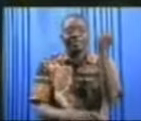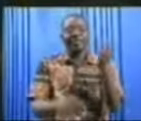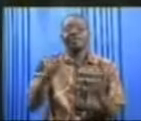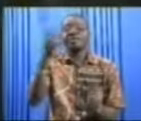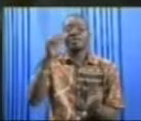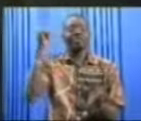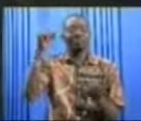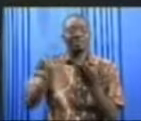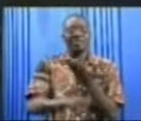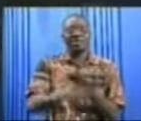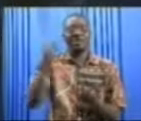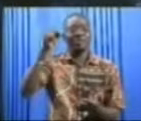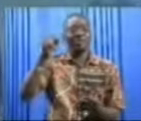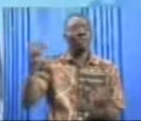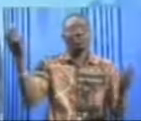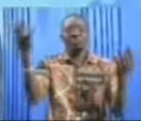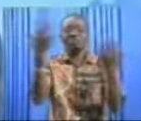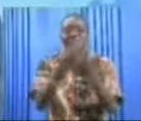simple amane à la prison.